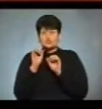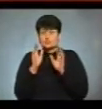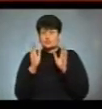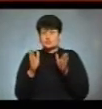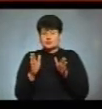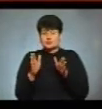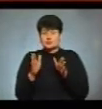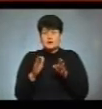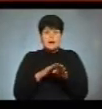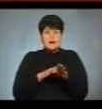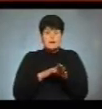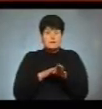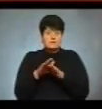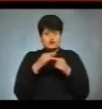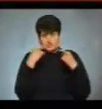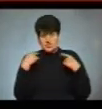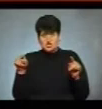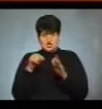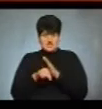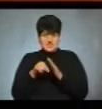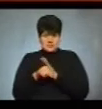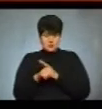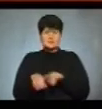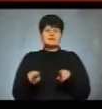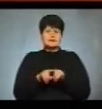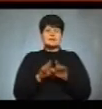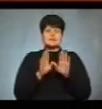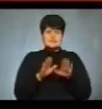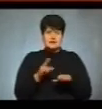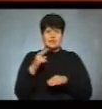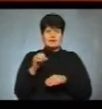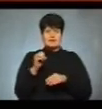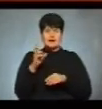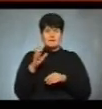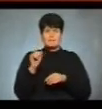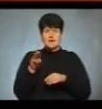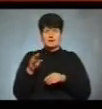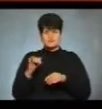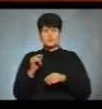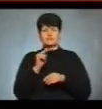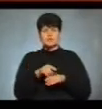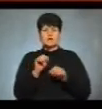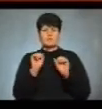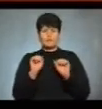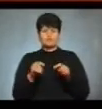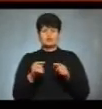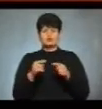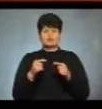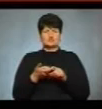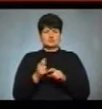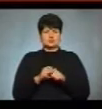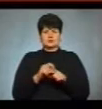абсолютно інших значень. Так само і дебати, скажімо так, вони можуть різко